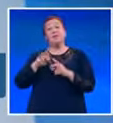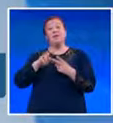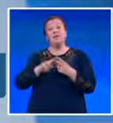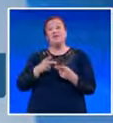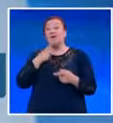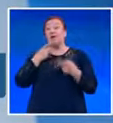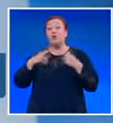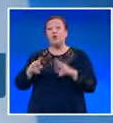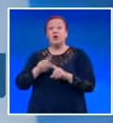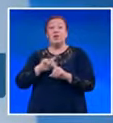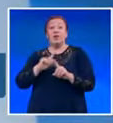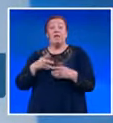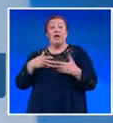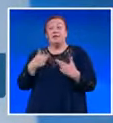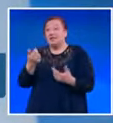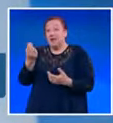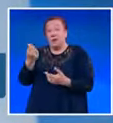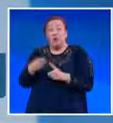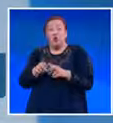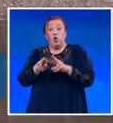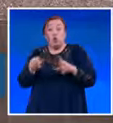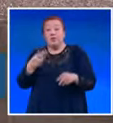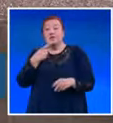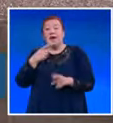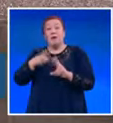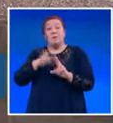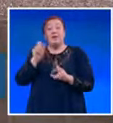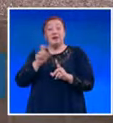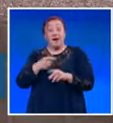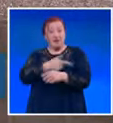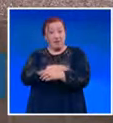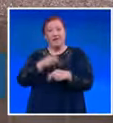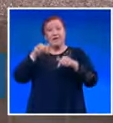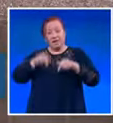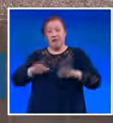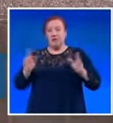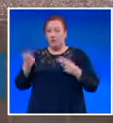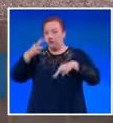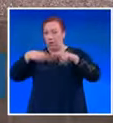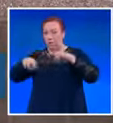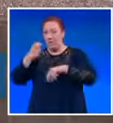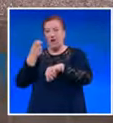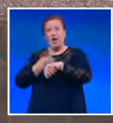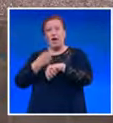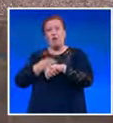пари от родителите си за ПСР тест, за това започват проверка в лечебното заведение. За Битиви новините Димитър Иванов.